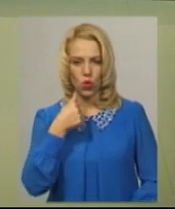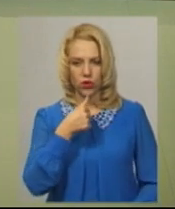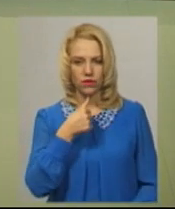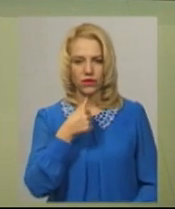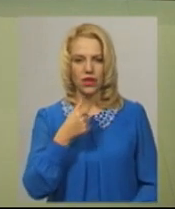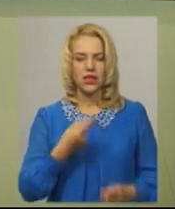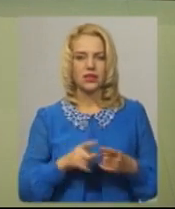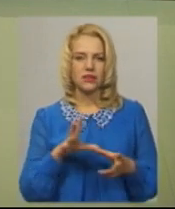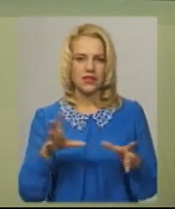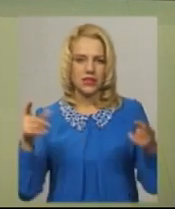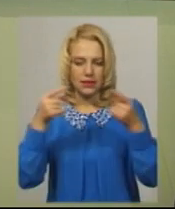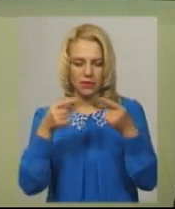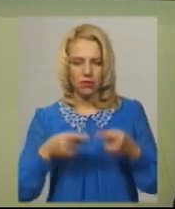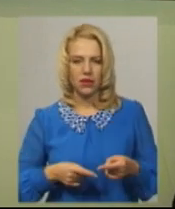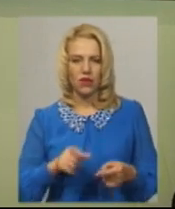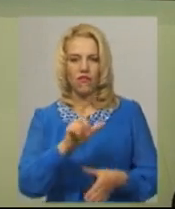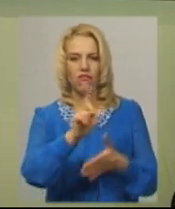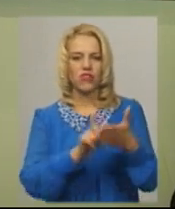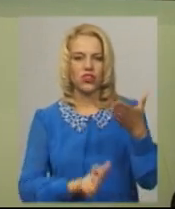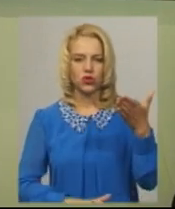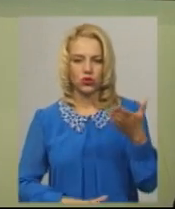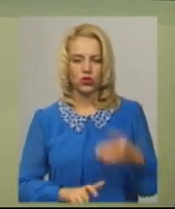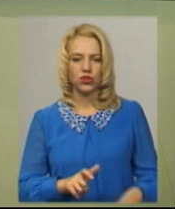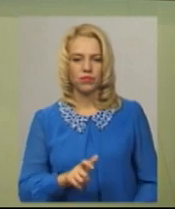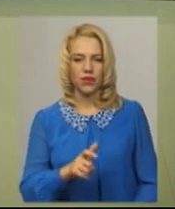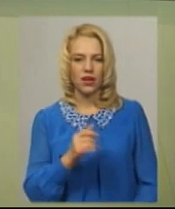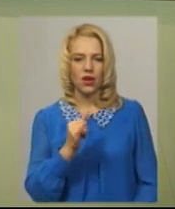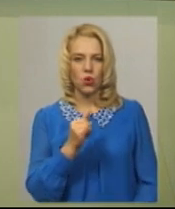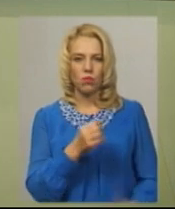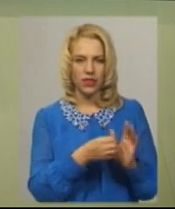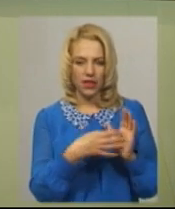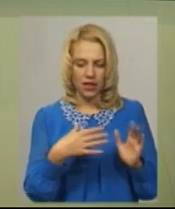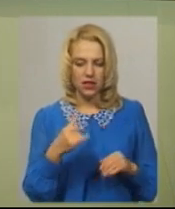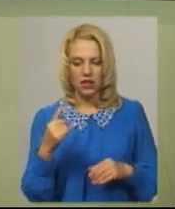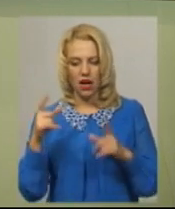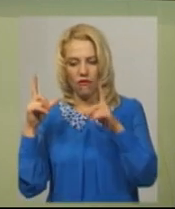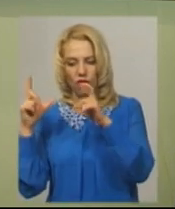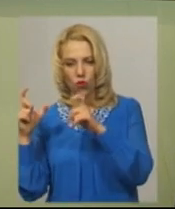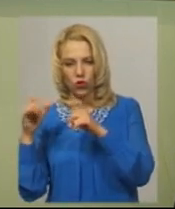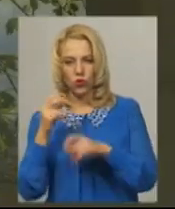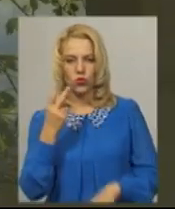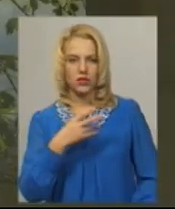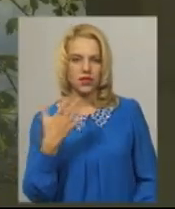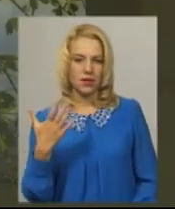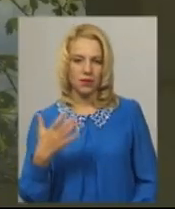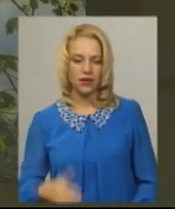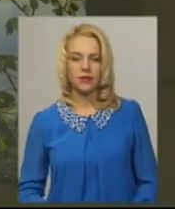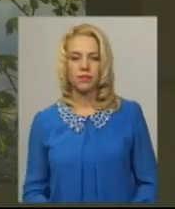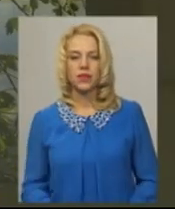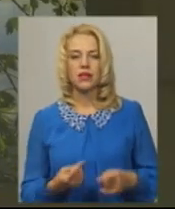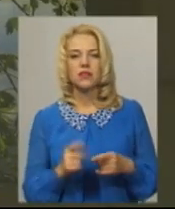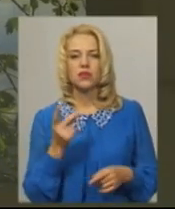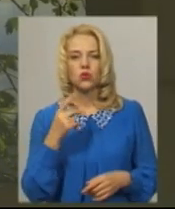Тобто воно все зрослося, вірш у 15, а фотографія у 25. Це друга